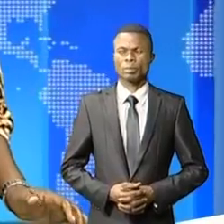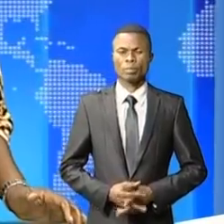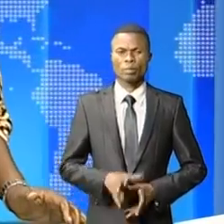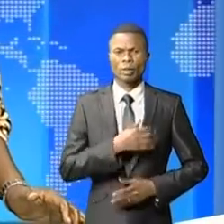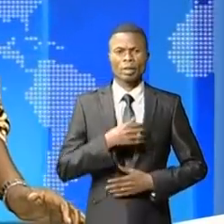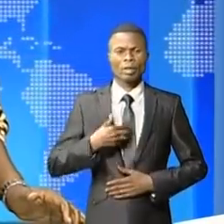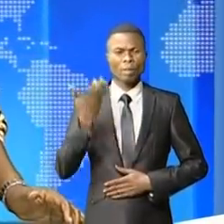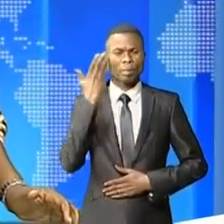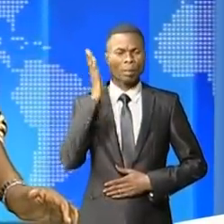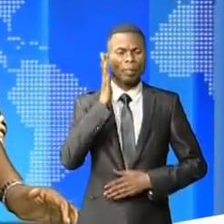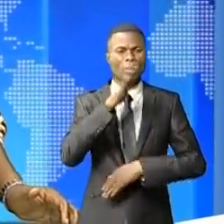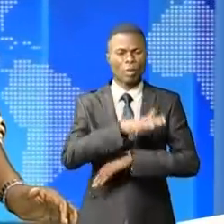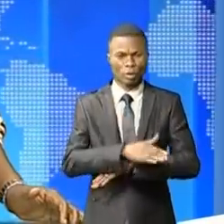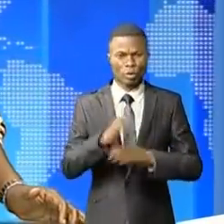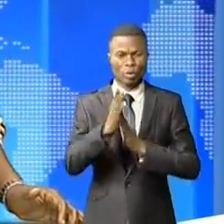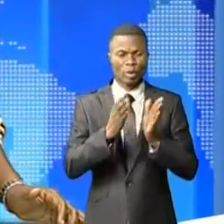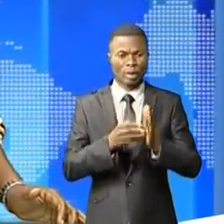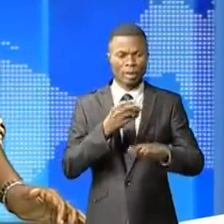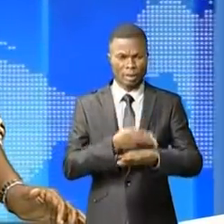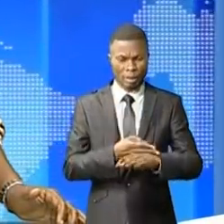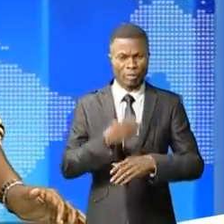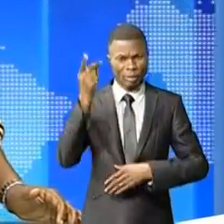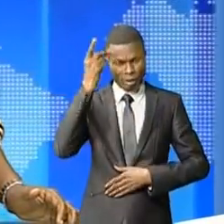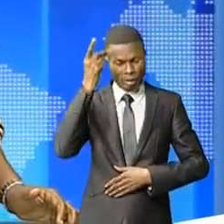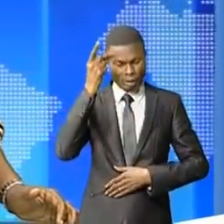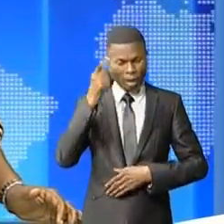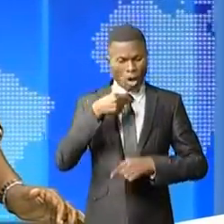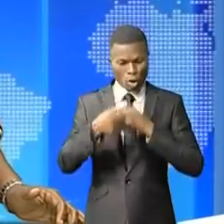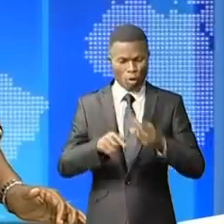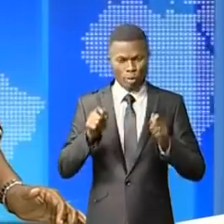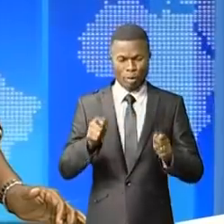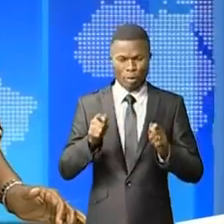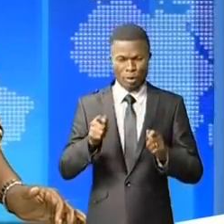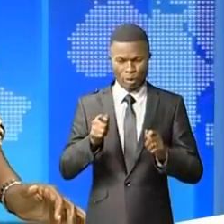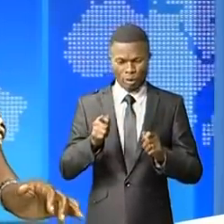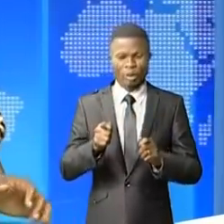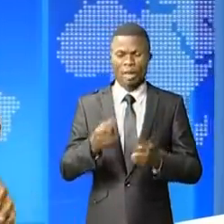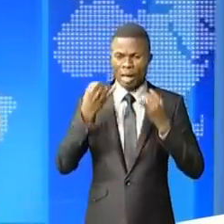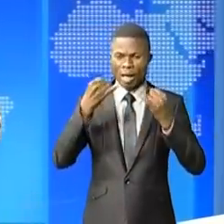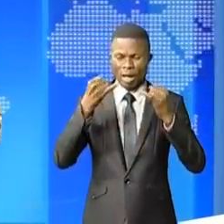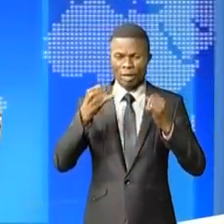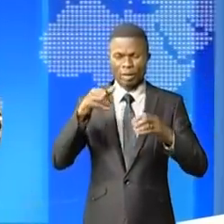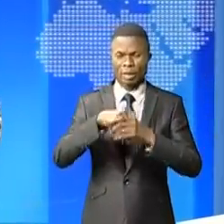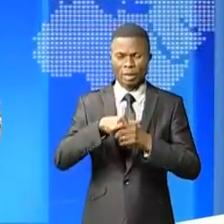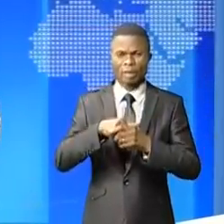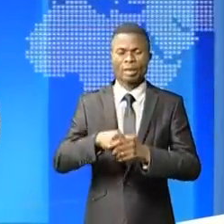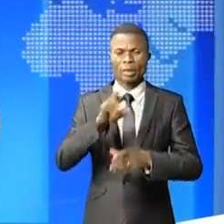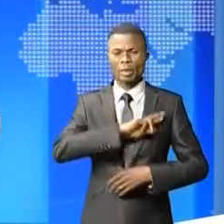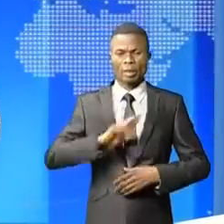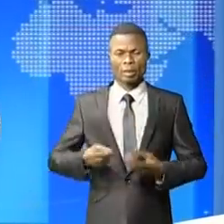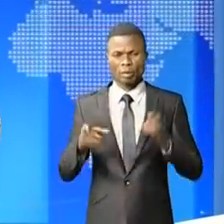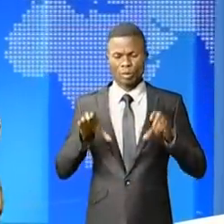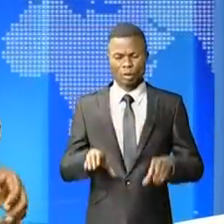Mesdames et messieurs, bonsoir, il est 19h à Kinshasa, c'est l'heure de votre journal qui fait la ronde de l'actualité à travers la République